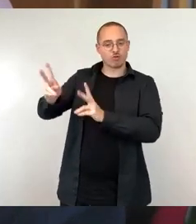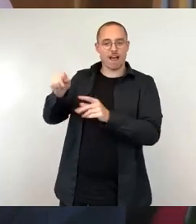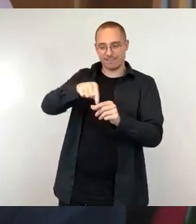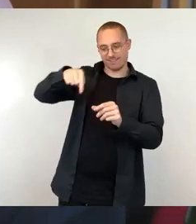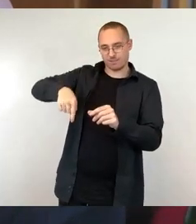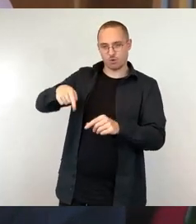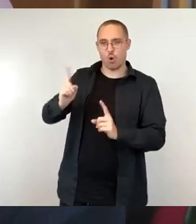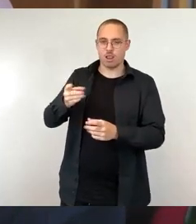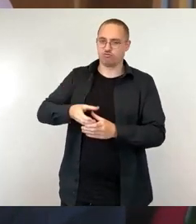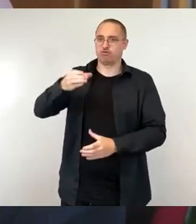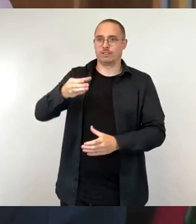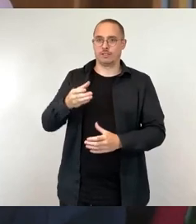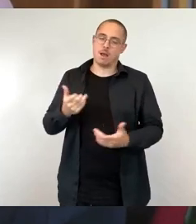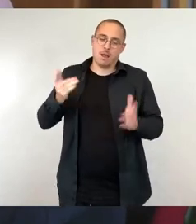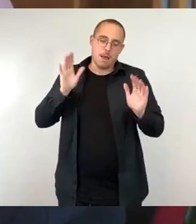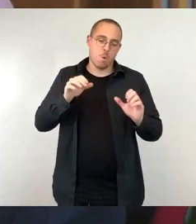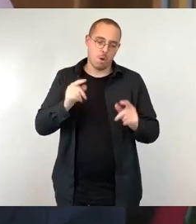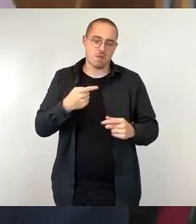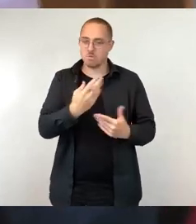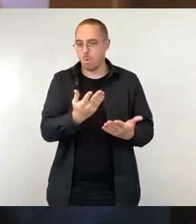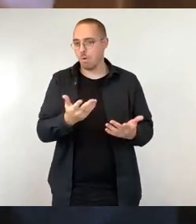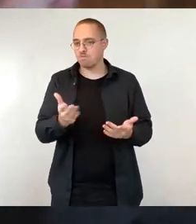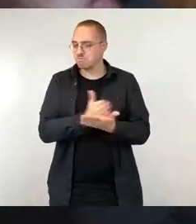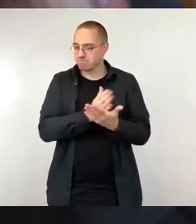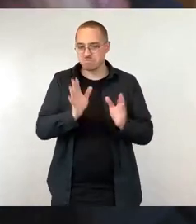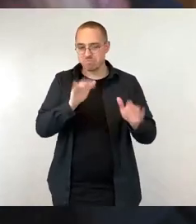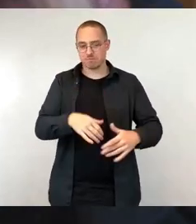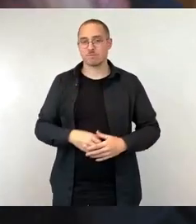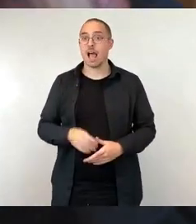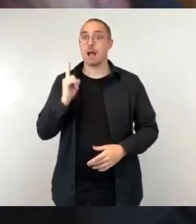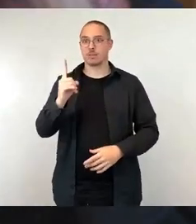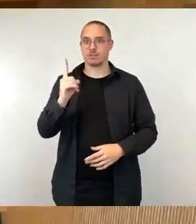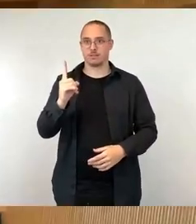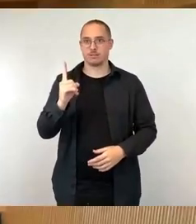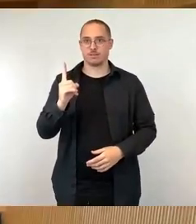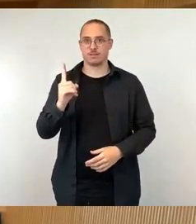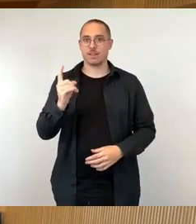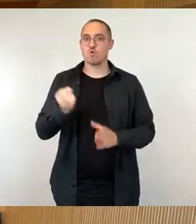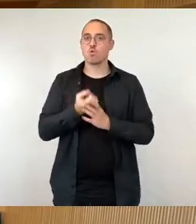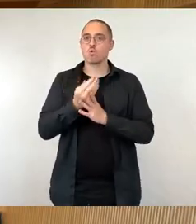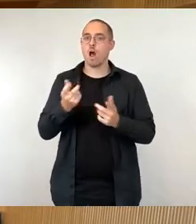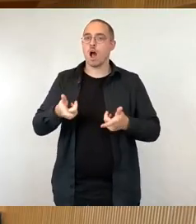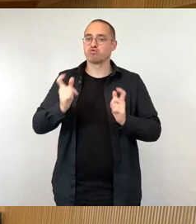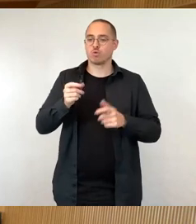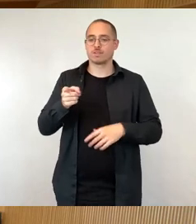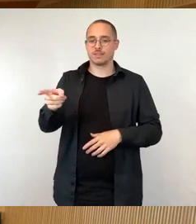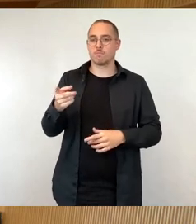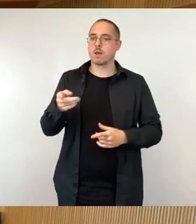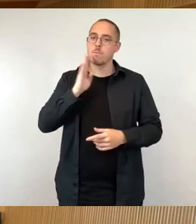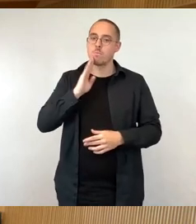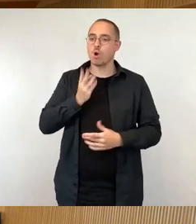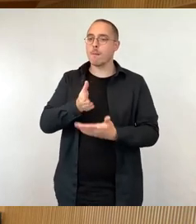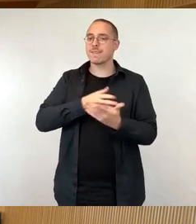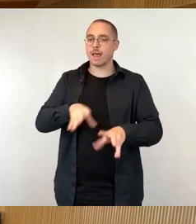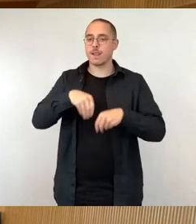ich tatsächlich nicht wirklich okay finde, ist die Entscheidung, die beschlossene, vom Kulturausschuss beschlossene Bürgerbeteiligung so federstrichartig